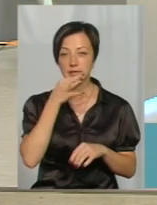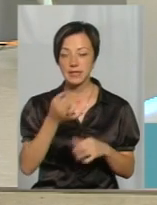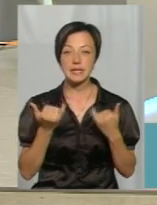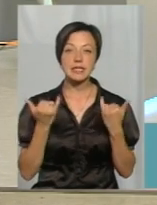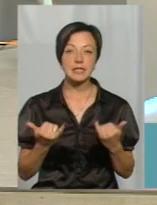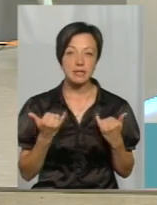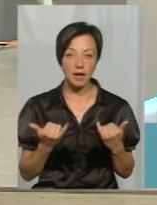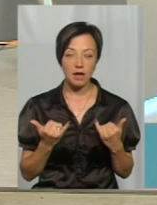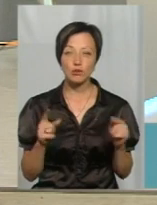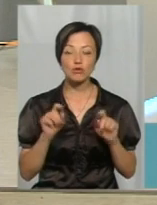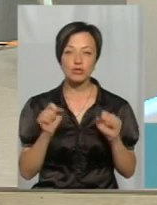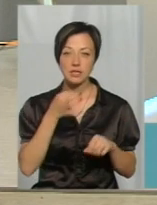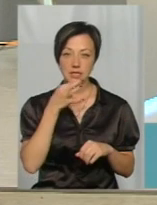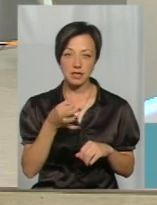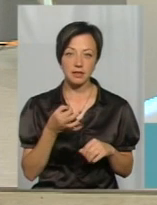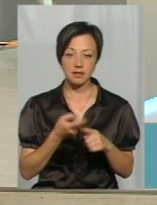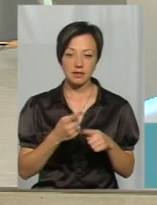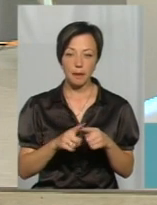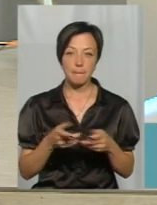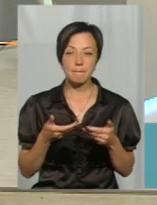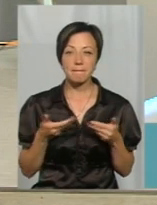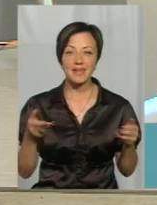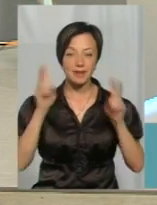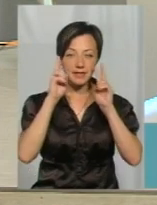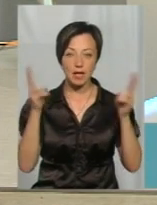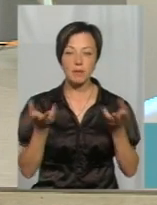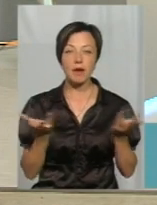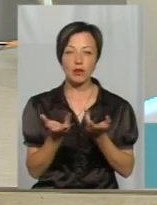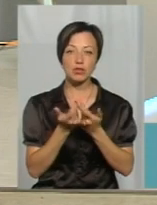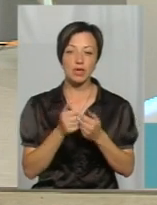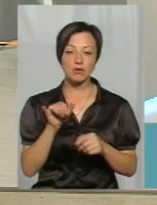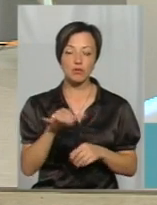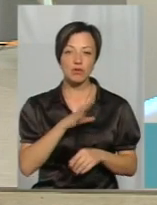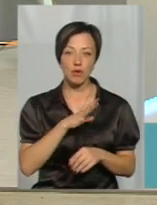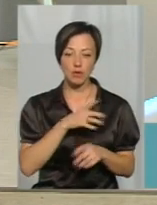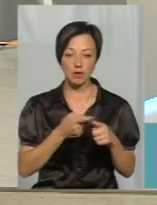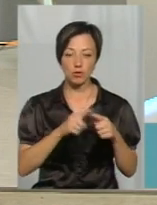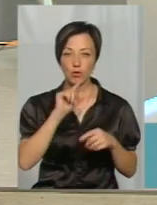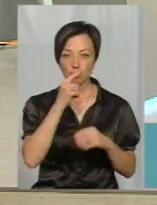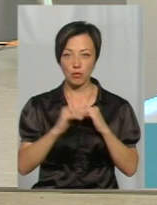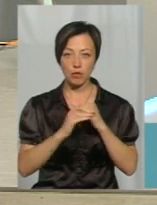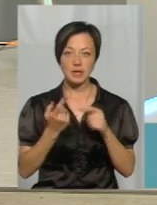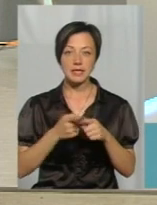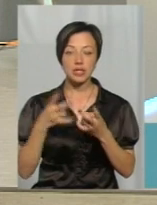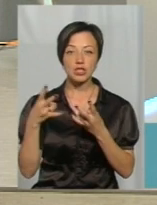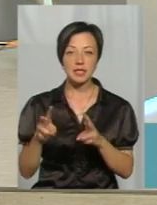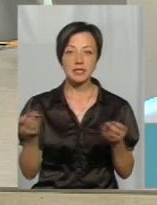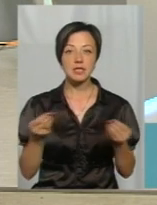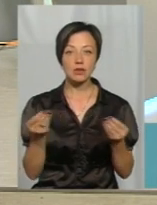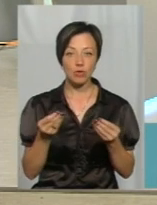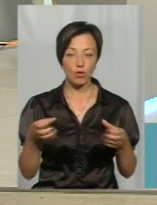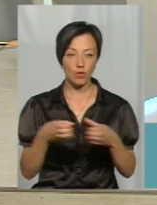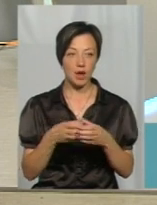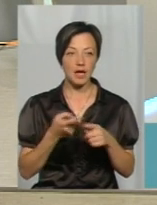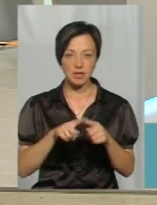Зараз, ну що можна сказати, ми не знаємо, яка чисельність його була на цьому кукурудзеному полі. Це шкідник зернового… А ці